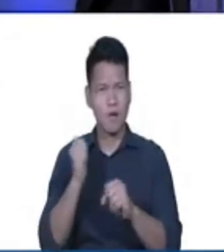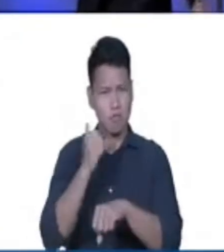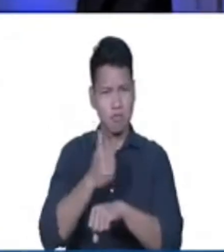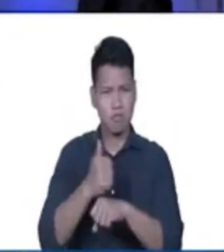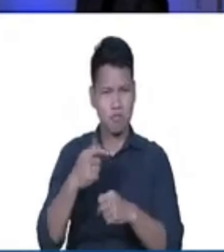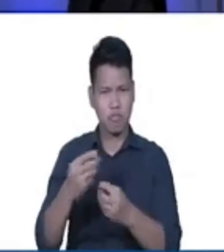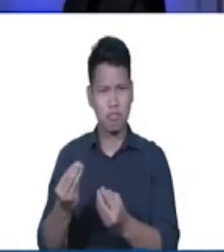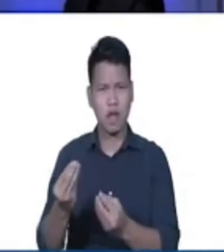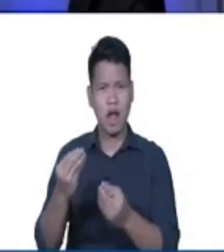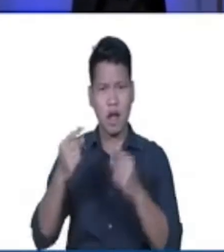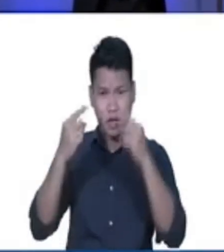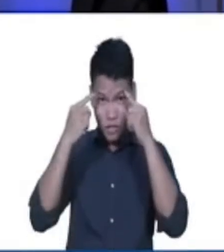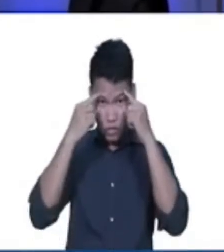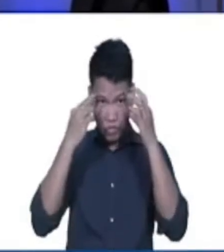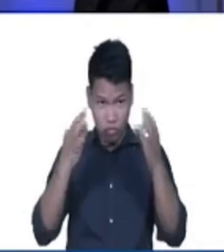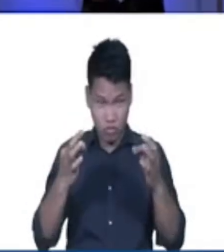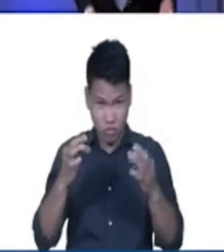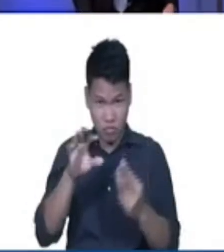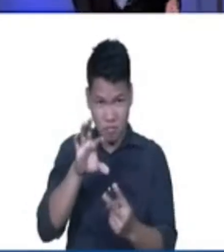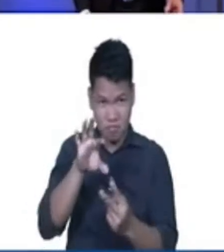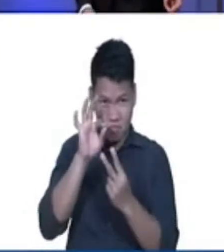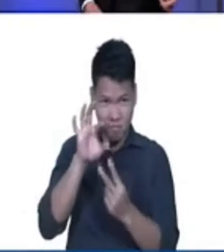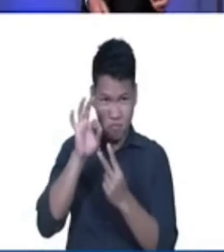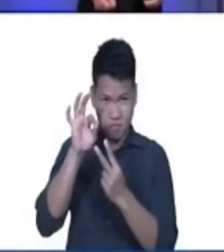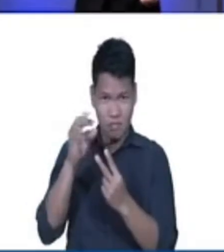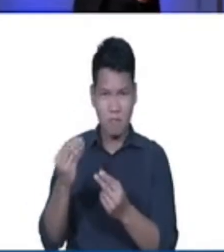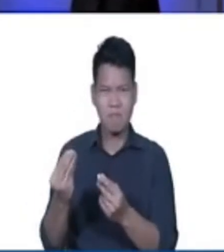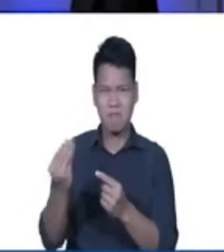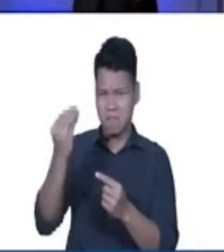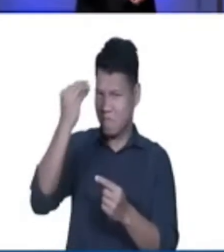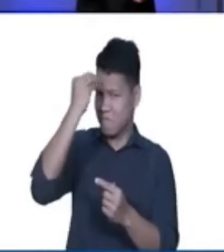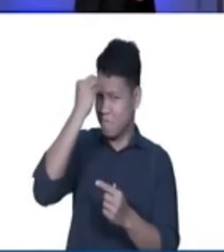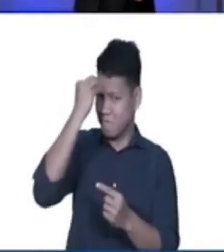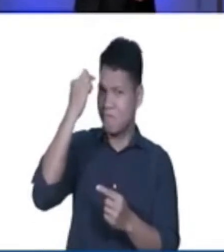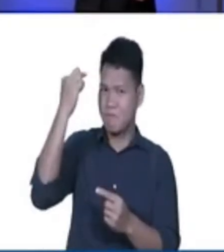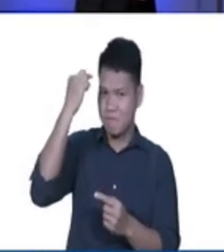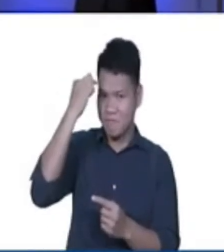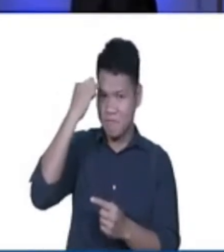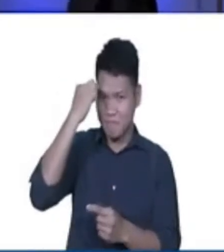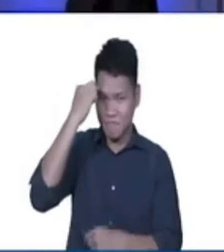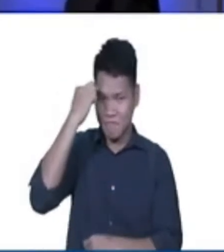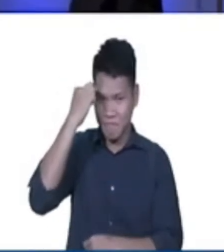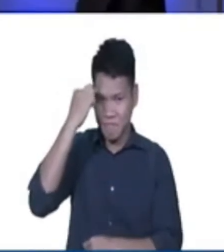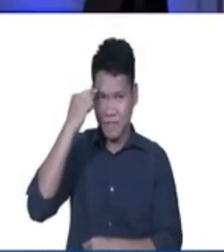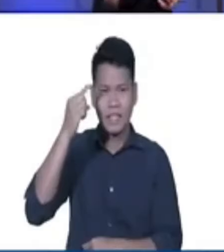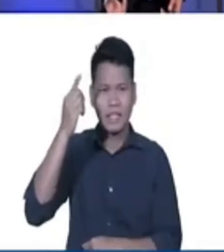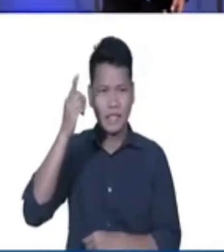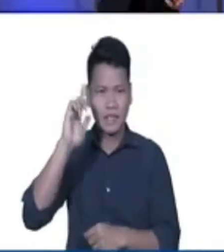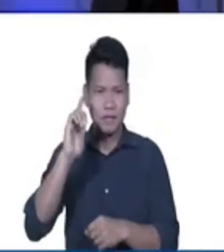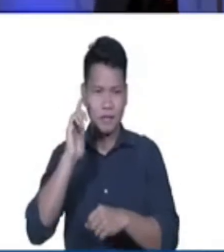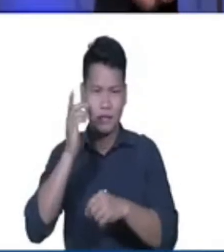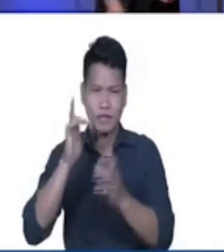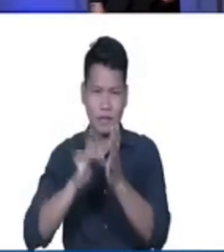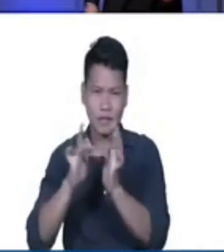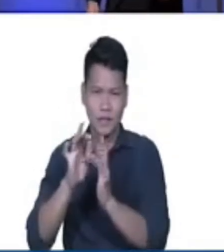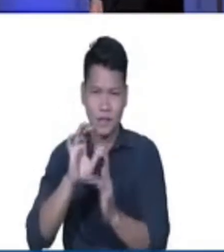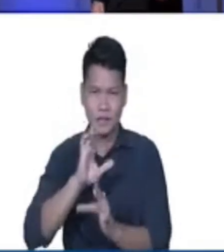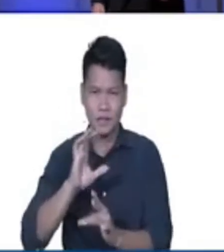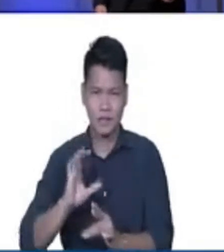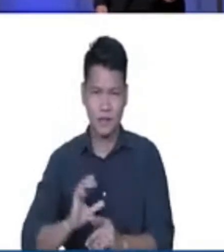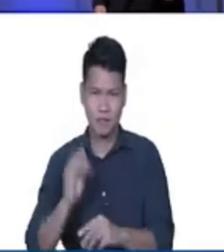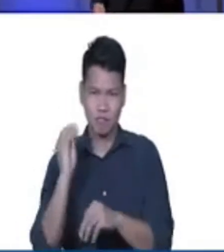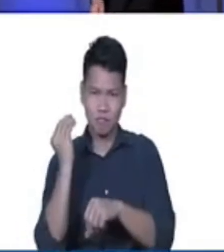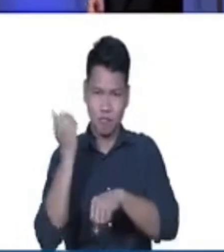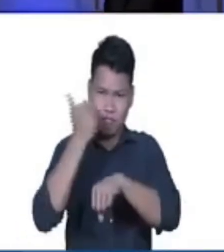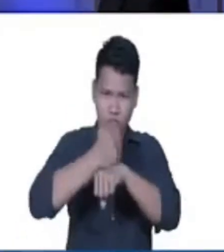our brain. Inilagay na po ng ating mapagmahal na Diyos. Na siyang naglalang at gumawas sa